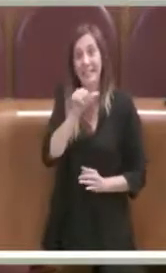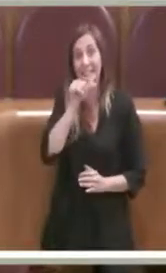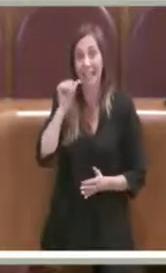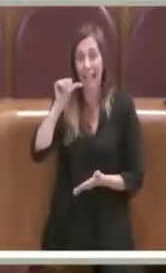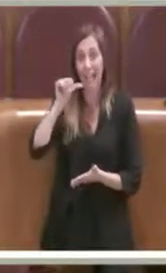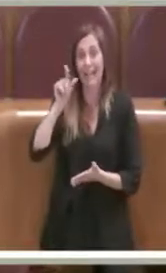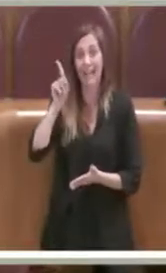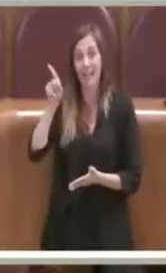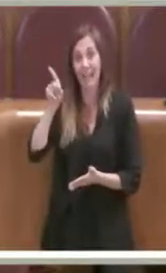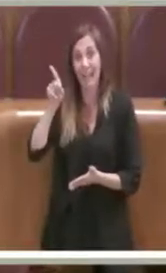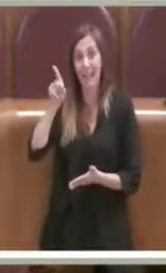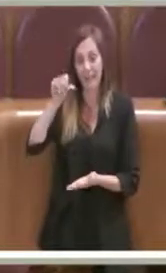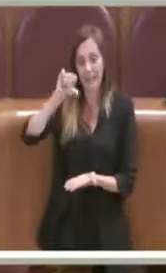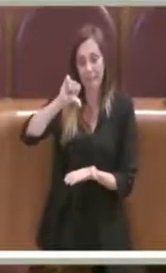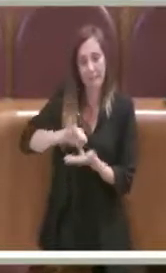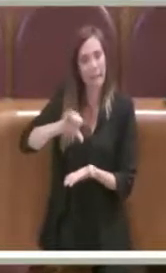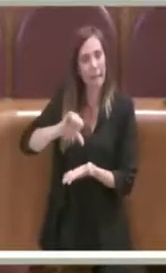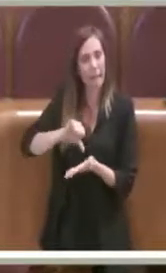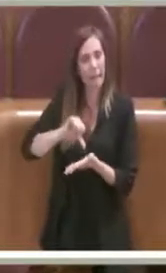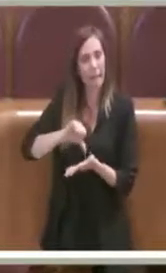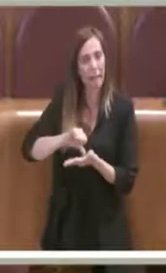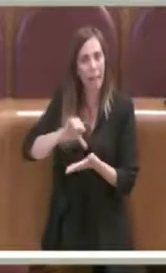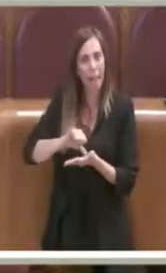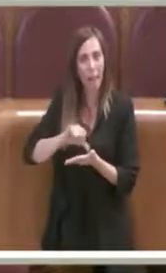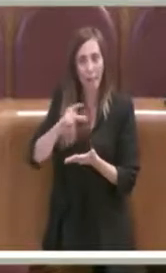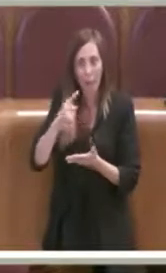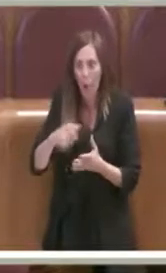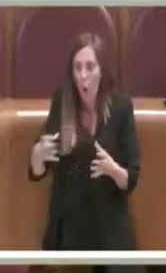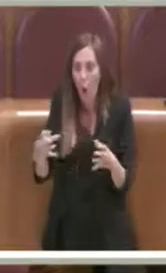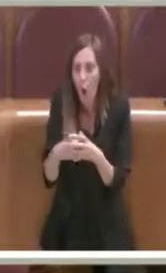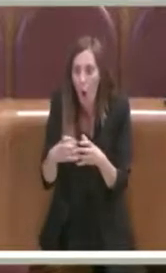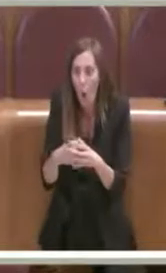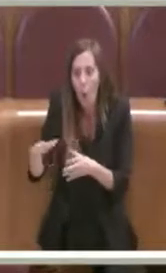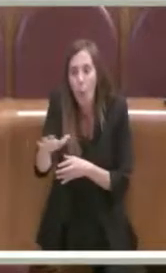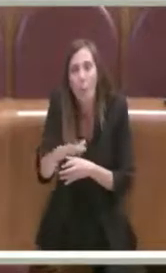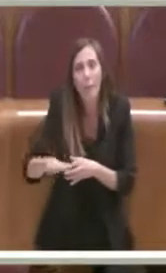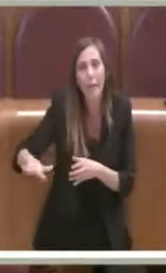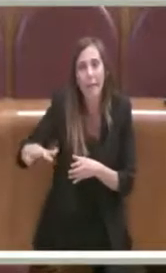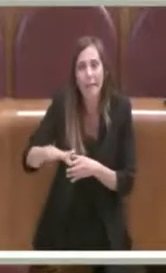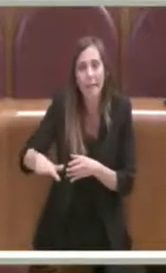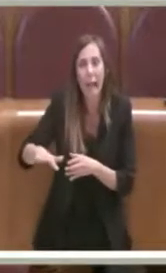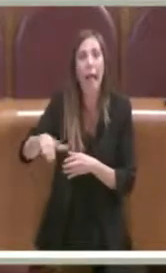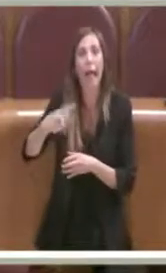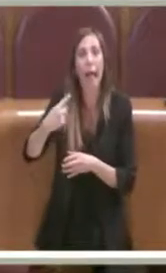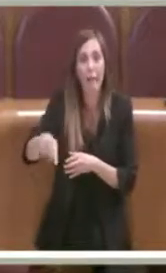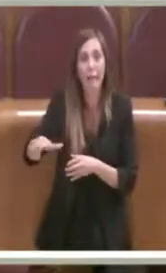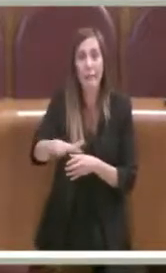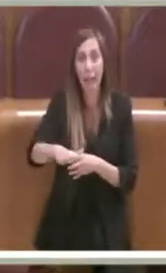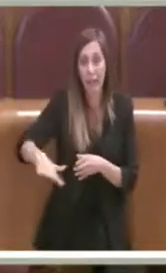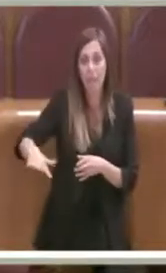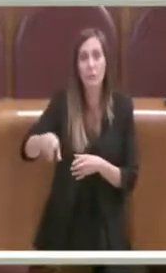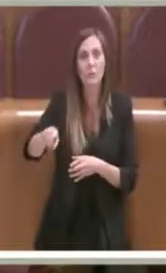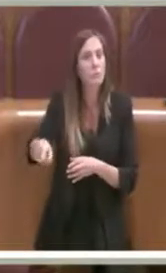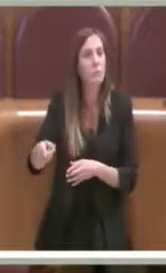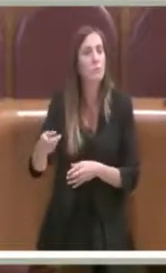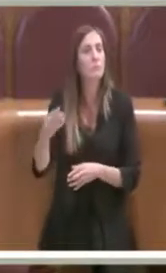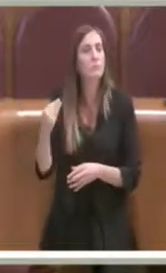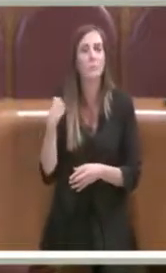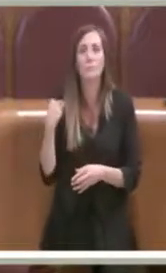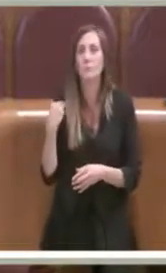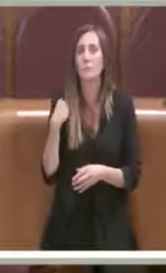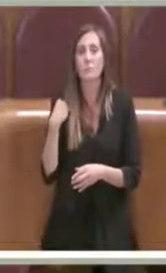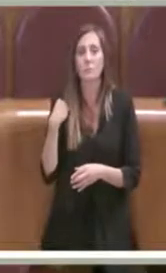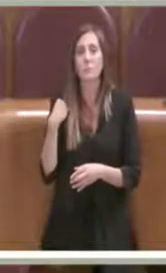importante per la comunità, molto importante per il territorio, ha proprio richiesto la